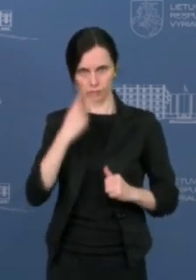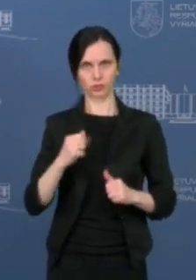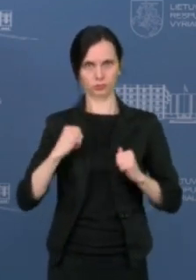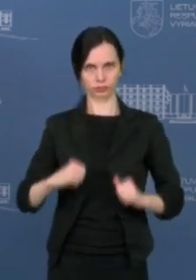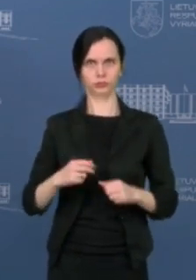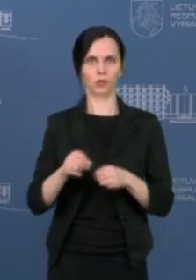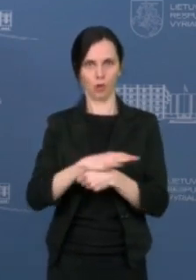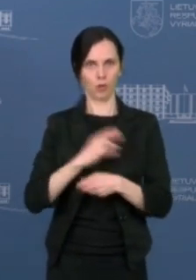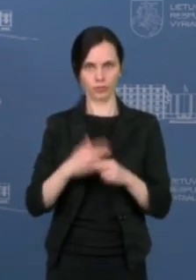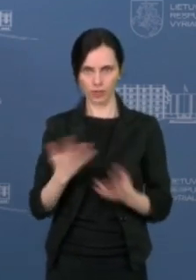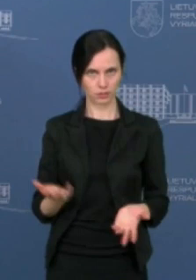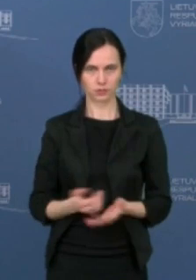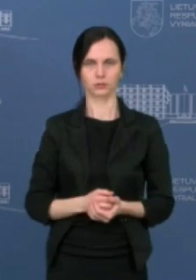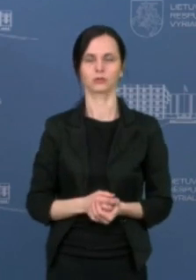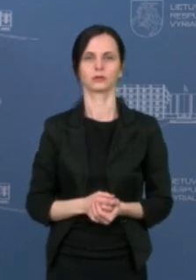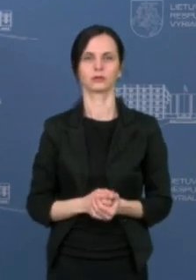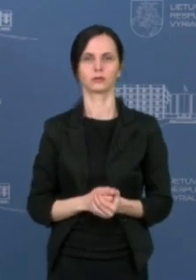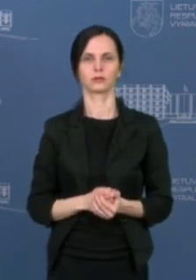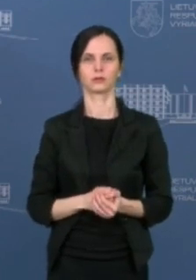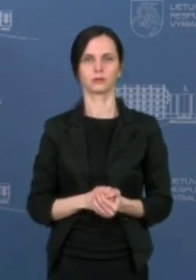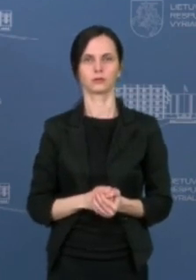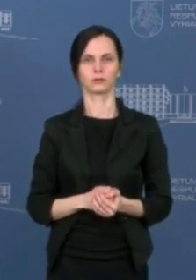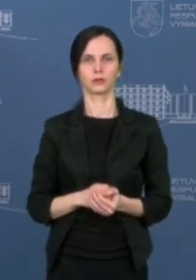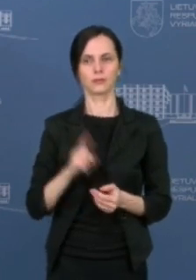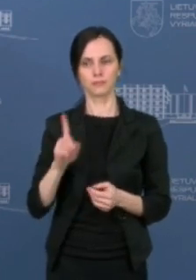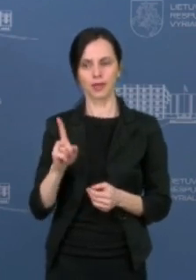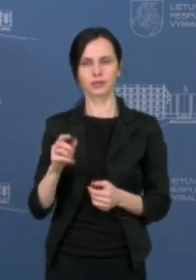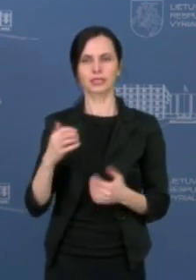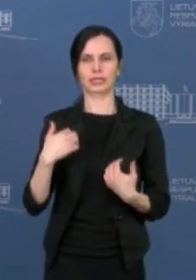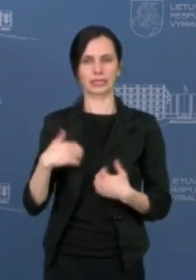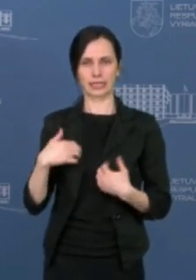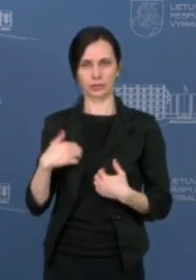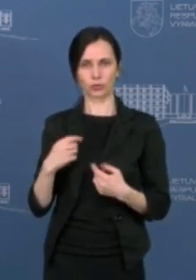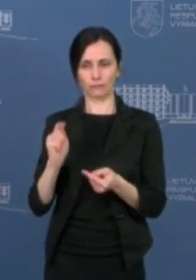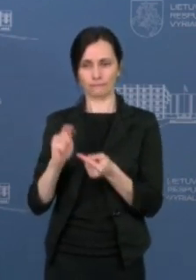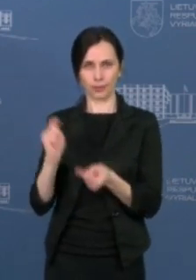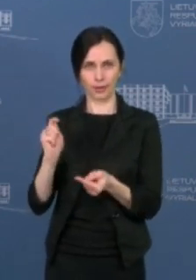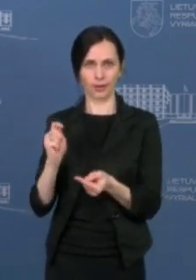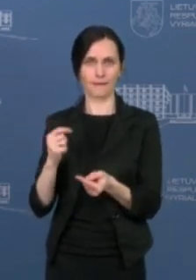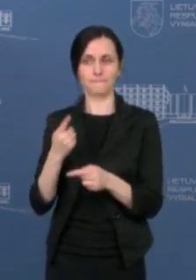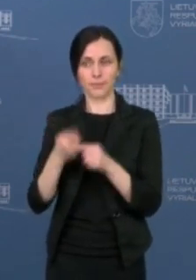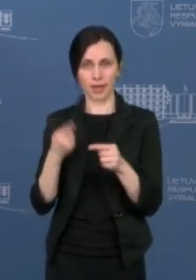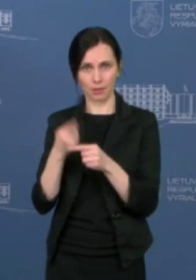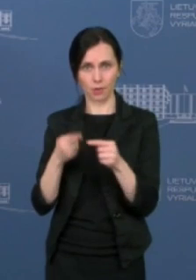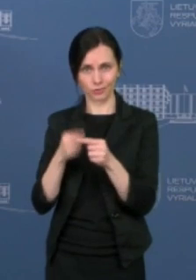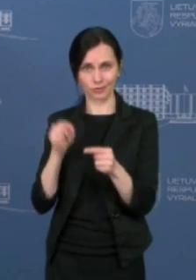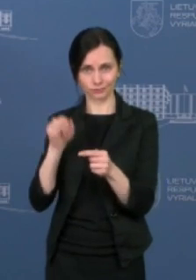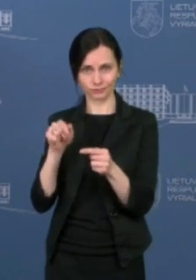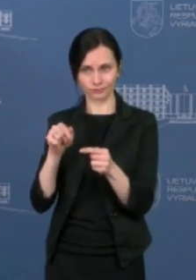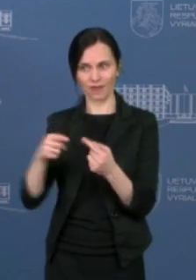testų kompensacijos, greitųjų testų kompensacijos priemonė, mes tikime, kad jie